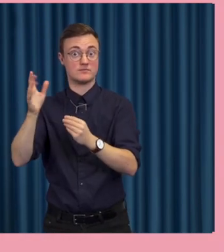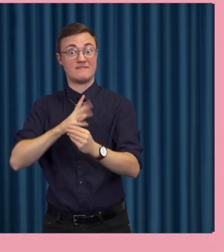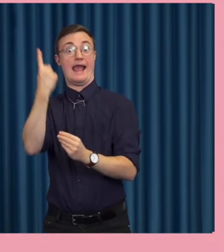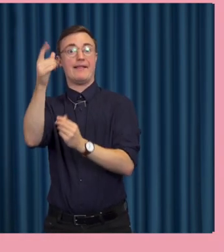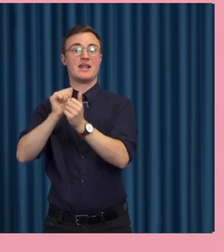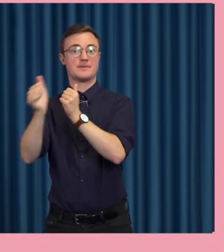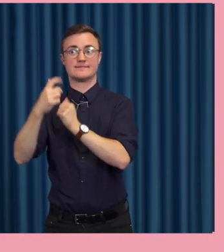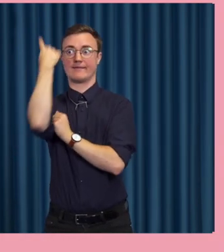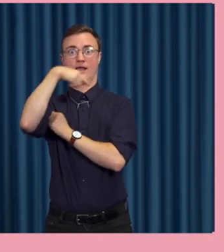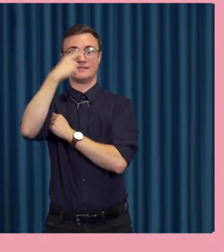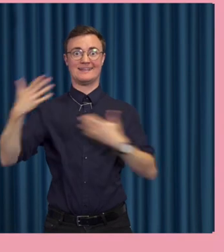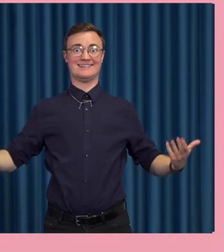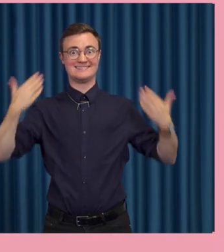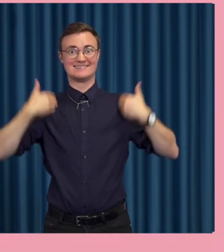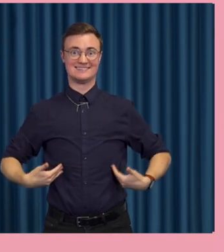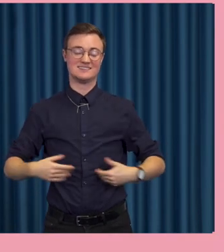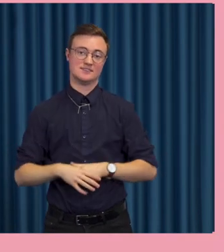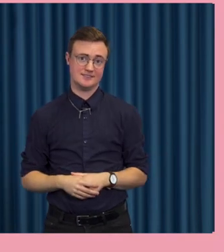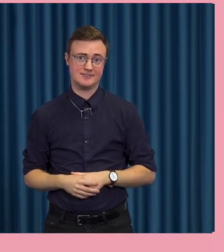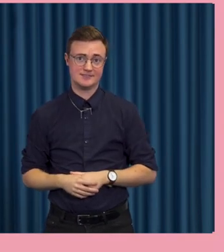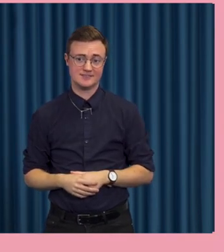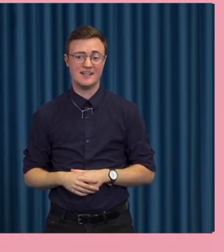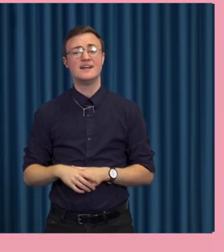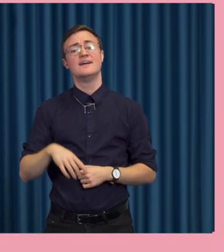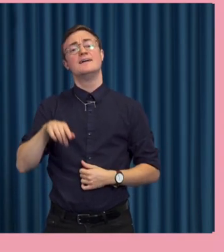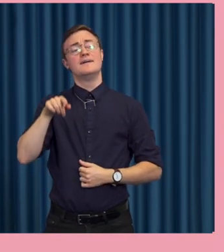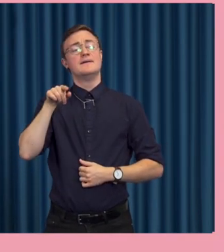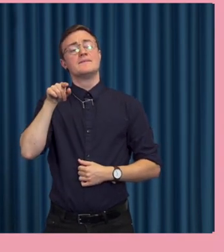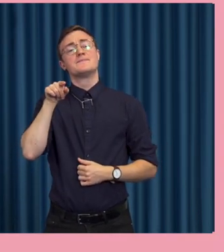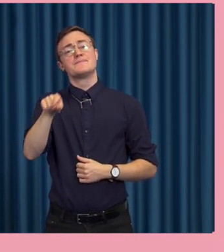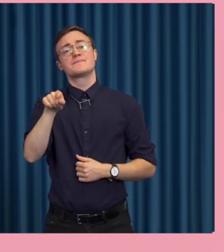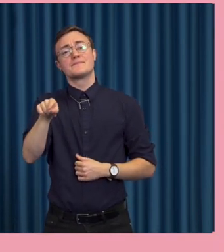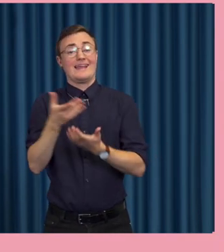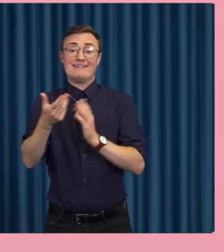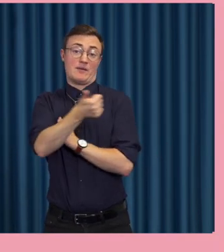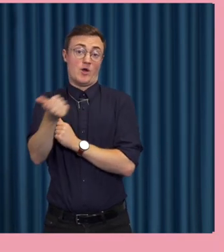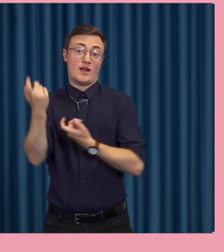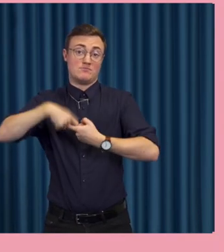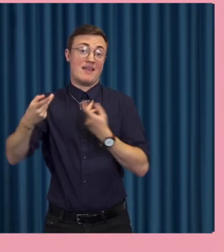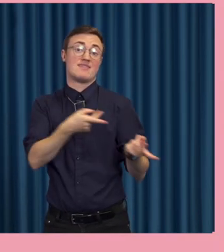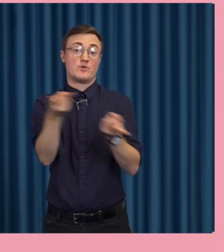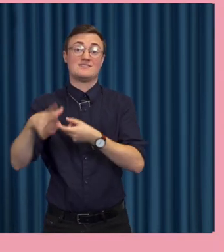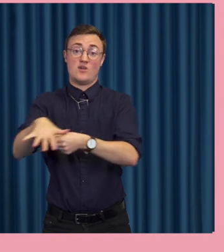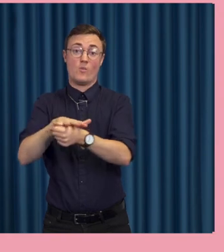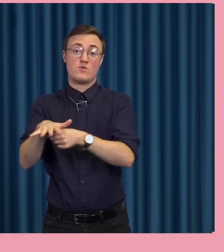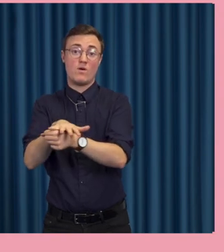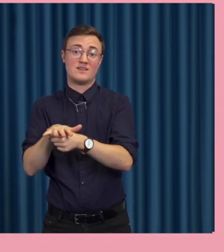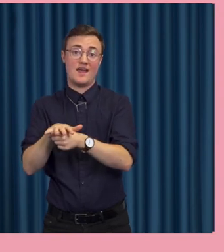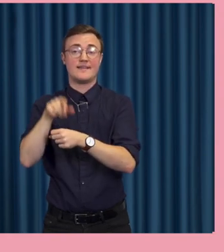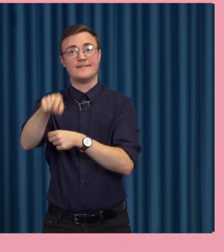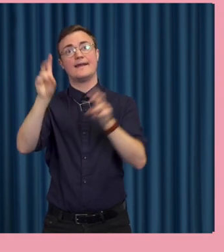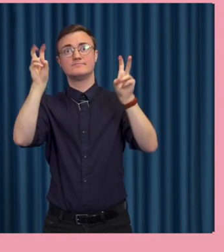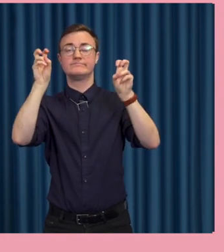Men nu återigen, detta är ju inte specifikt nödvändigtvis bara på demokratiområdet utan detta är ju